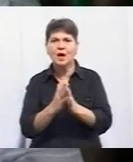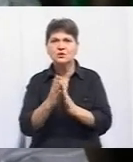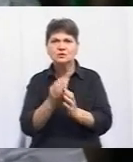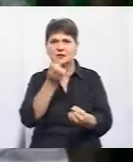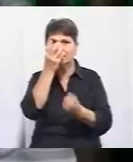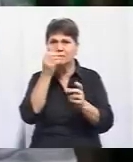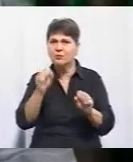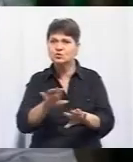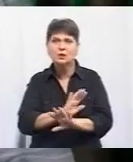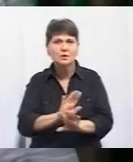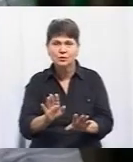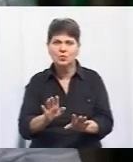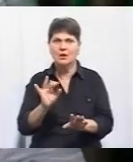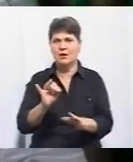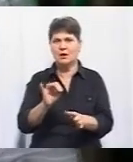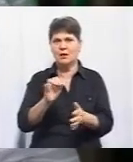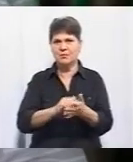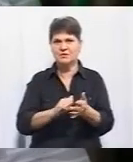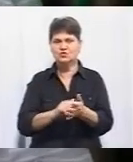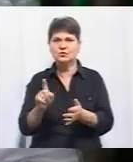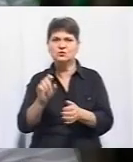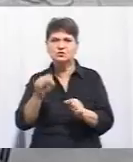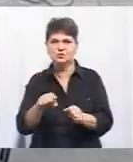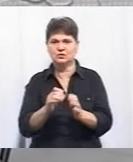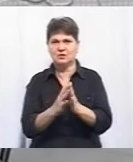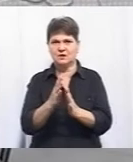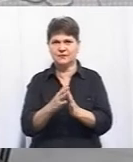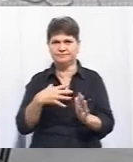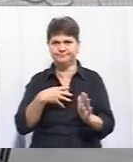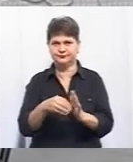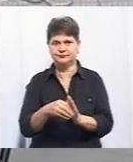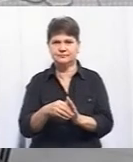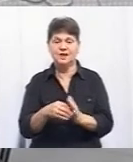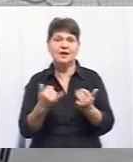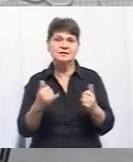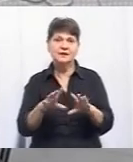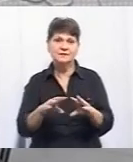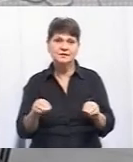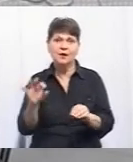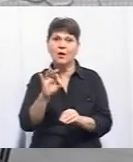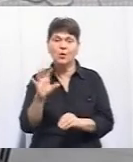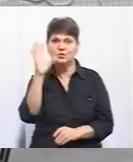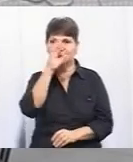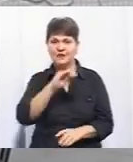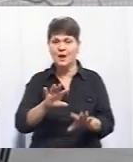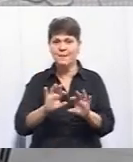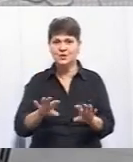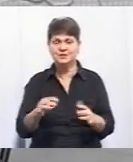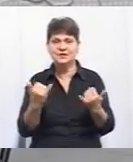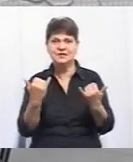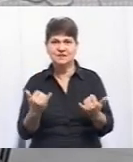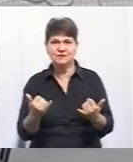квітувати, може навіть призвести до того, що ці рослини можуть загинути. Наразі це все, про що встигаємо розповісти